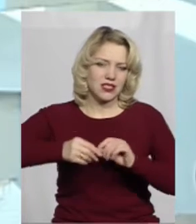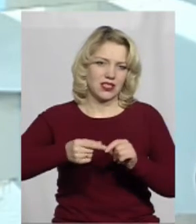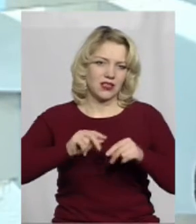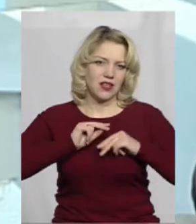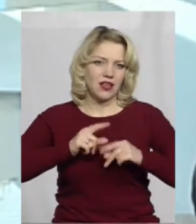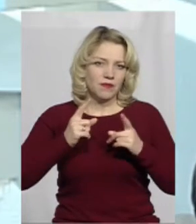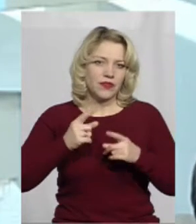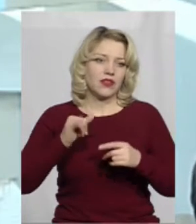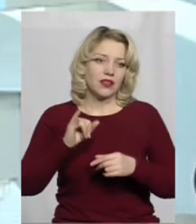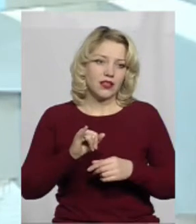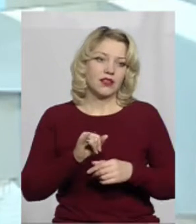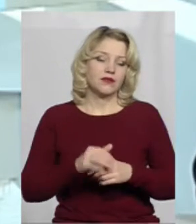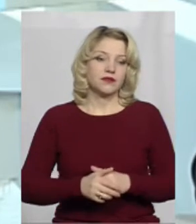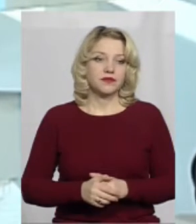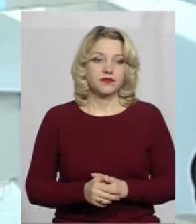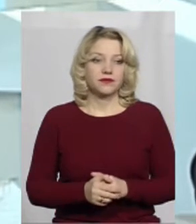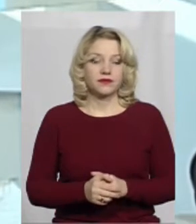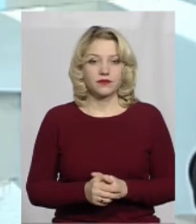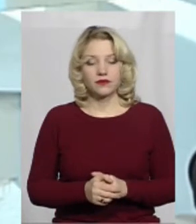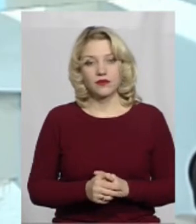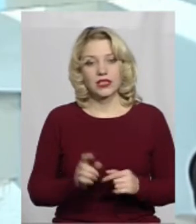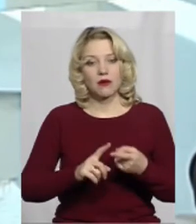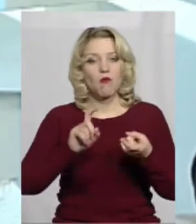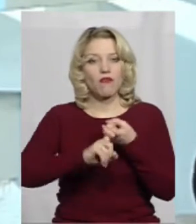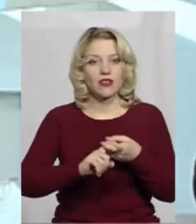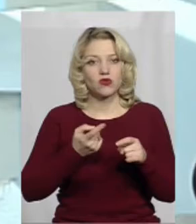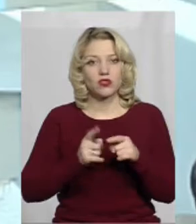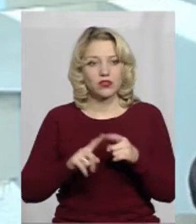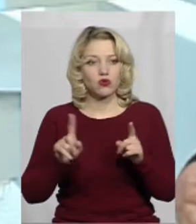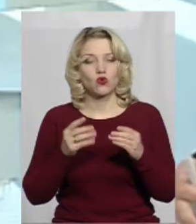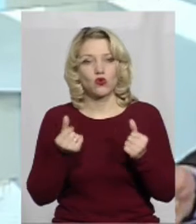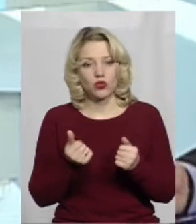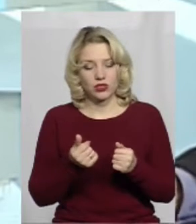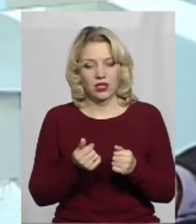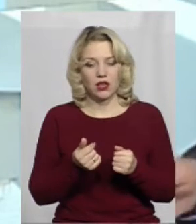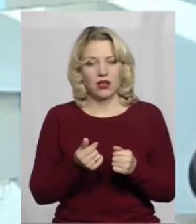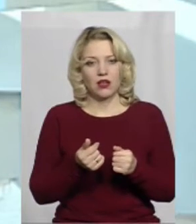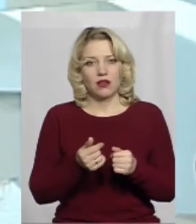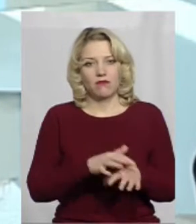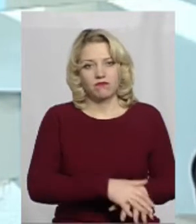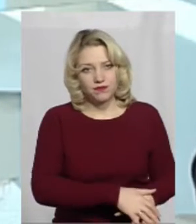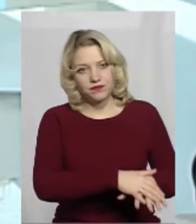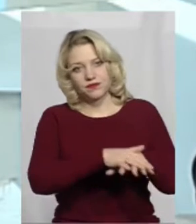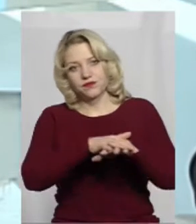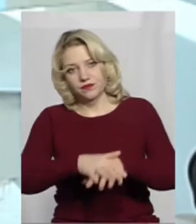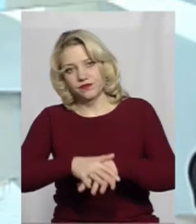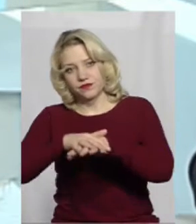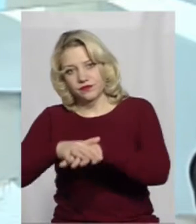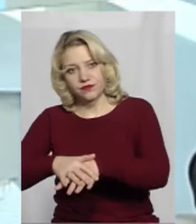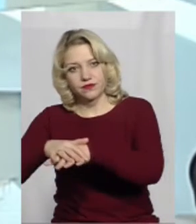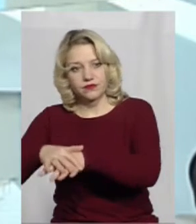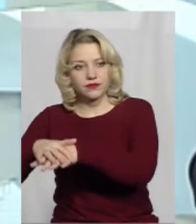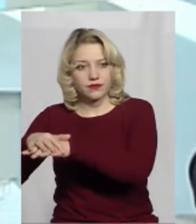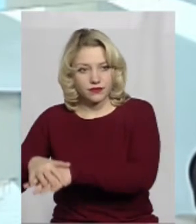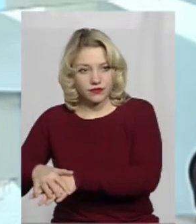які, скажімо так, пов'язані з тим, що кошти в певний період проходять певні етапи,